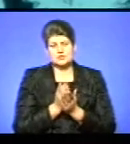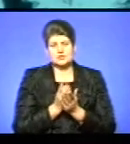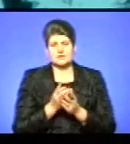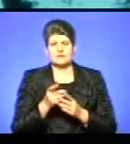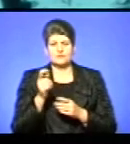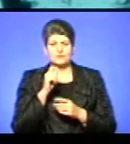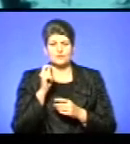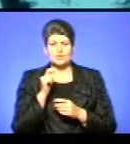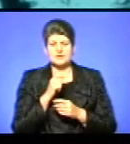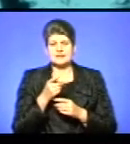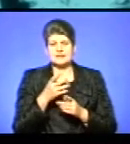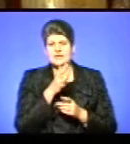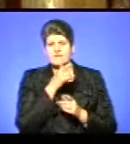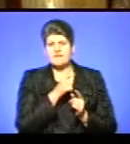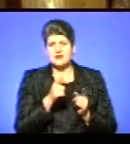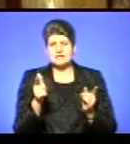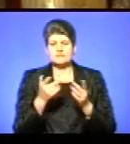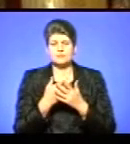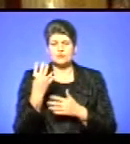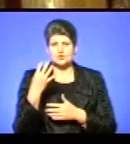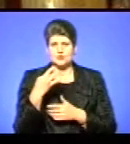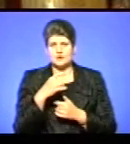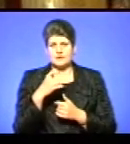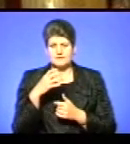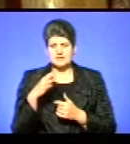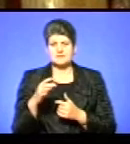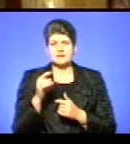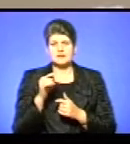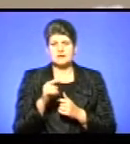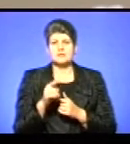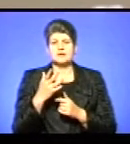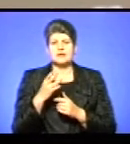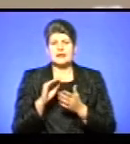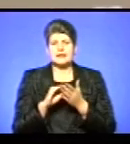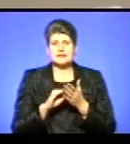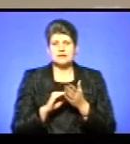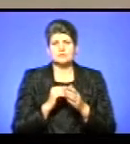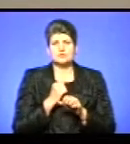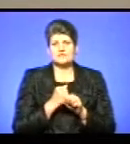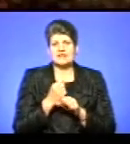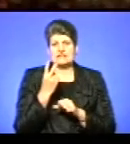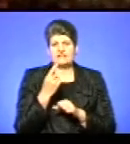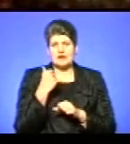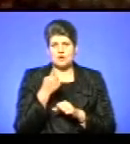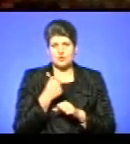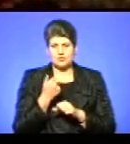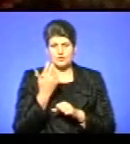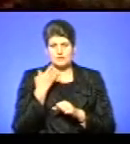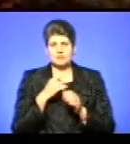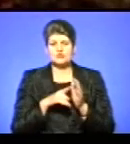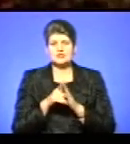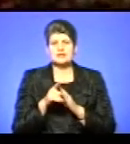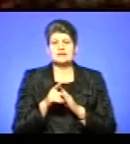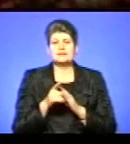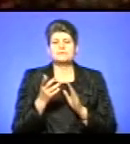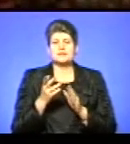Тривалість фільму – 40 хвилин. Над ним редактор мистецької студії Світчада Оксана Небесна працювала два роки. «Коли ми почали створювати фільм,